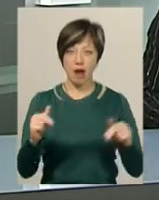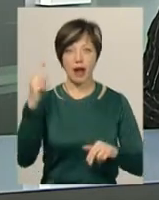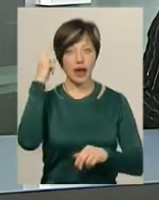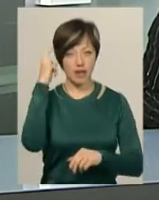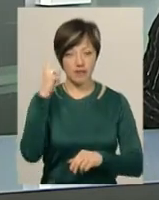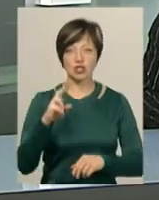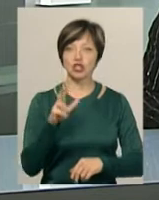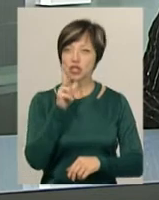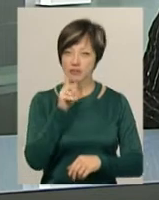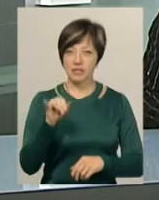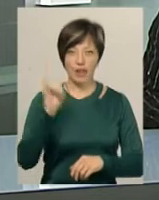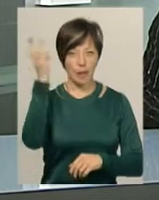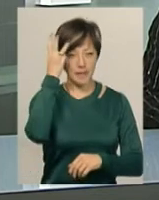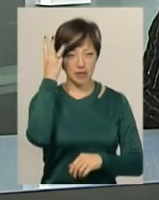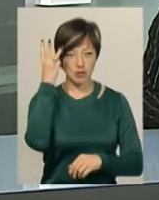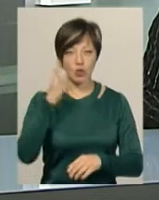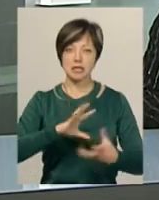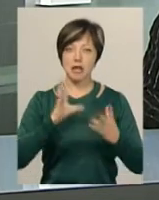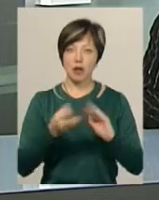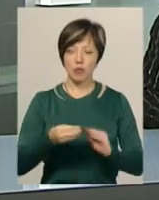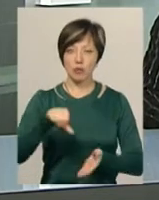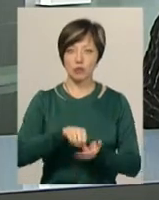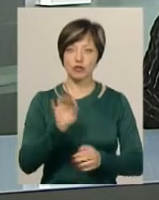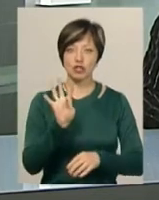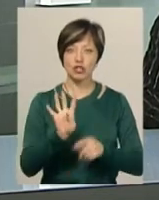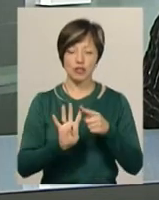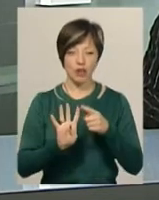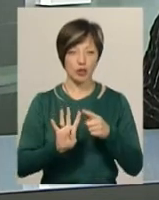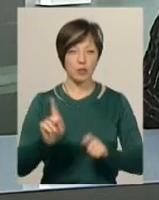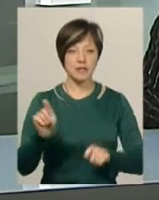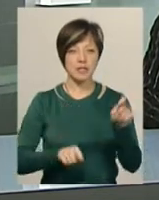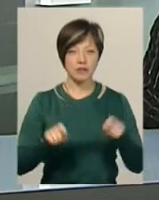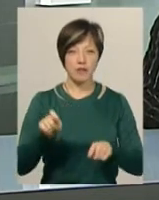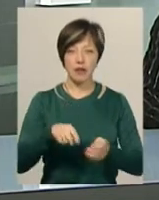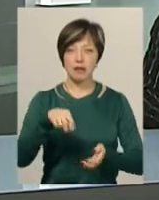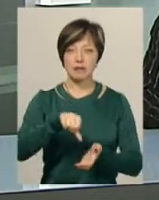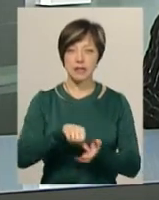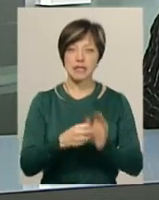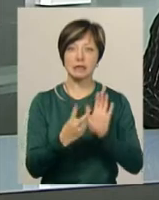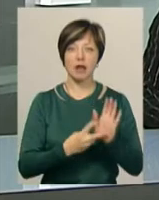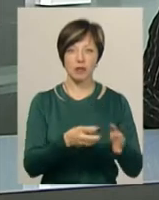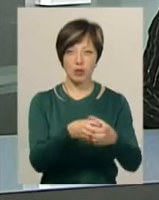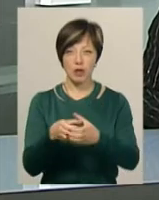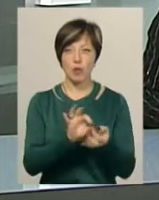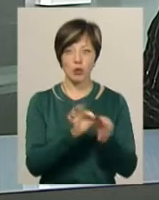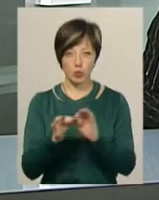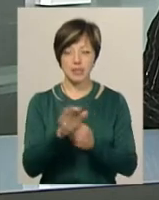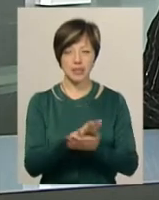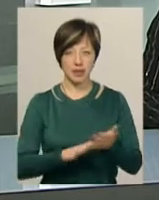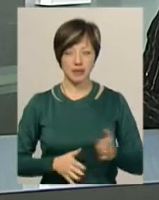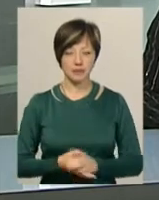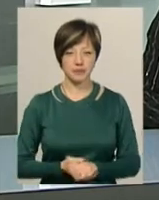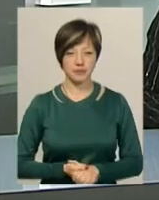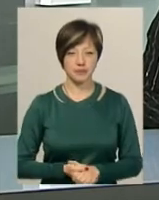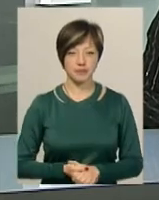Києва, Чернівців та Хмельницького. Загалом участь у четвертому фестивалі «Кумора» взяли 17 колективів. Подробиці в сюжеті Тетяни